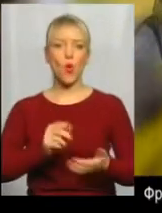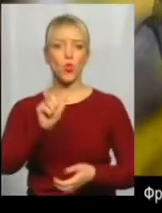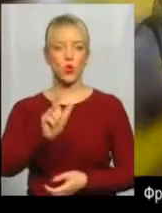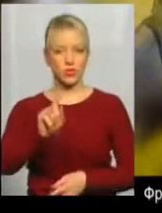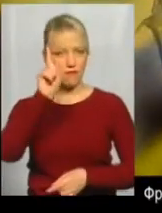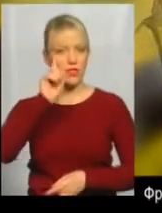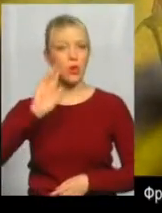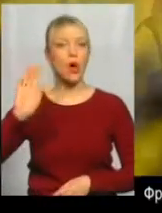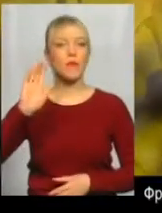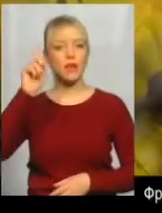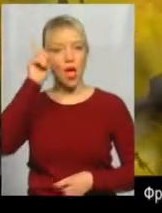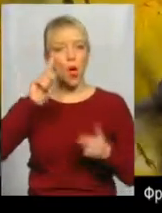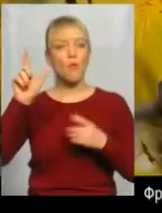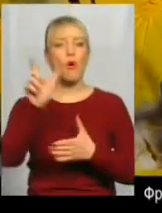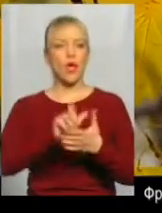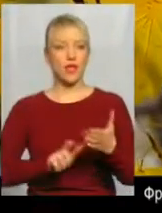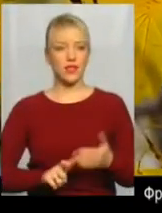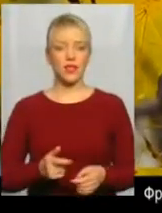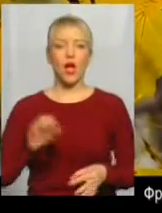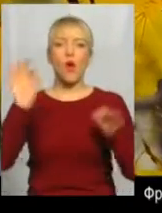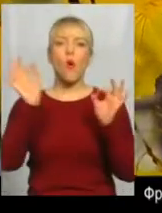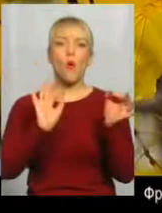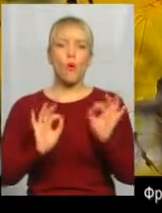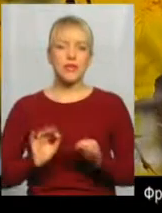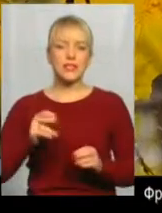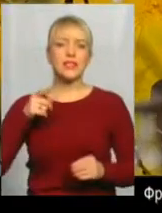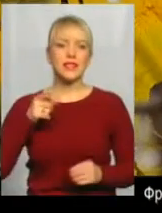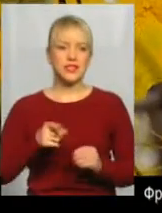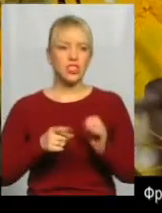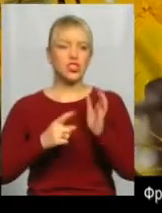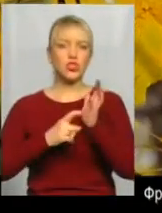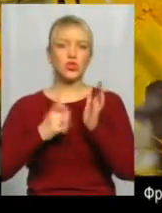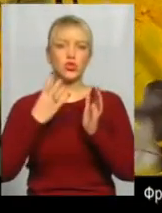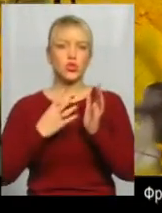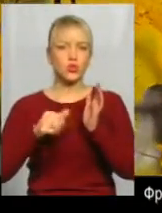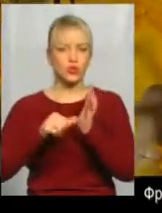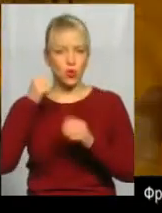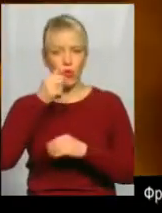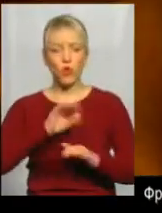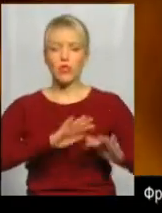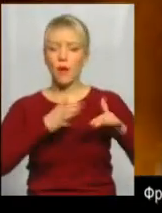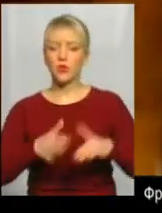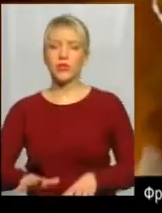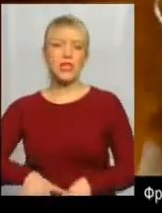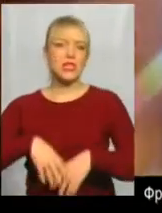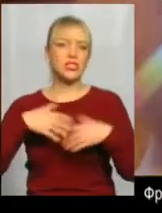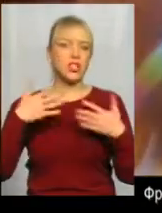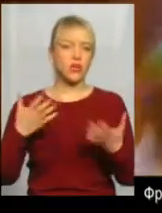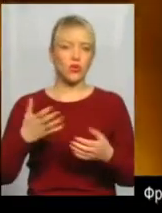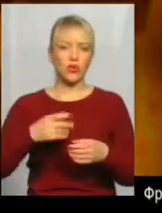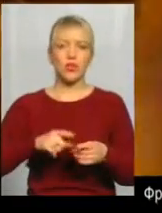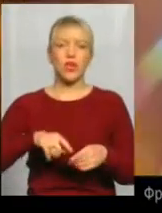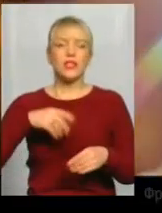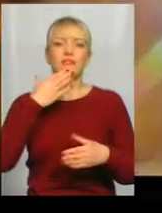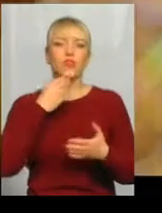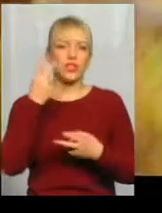відомий поет. Осінь 1846 року на поділлі щедрою рукою розкидала свої